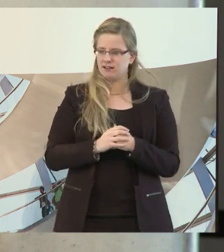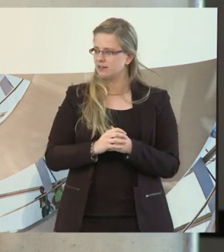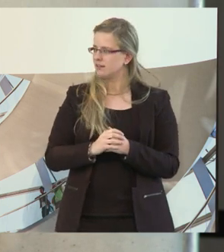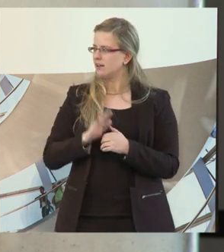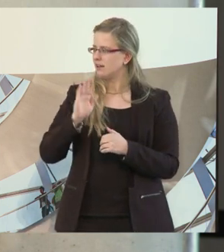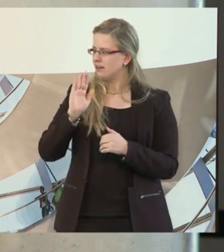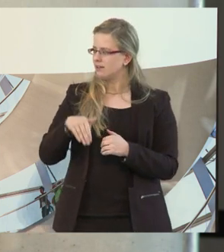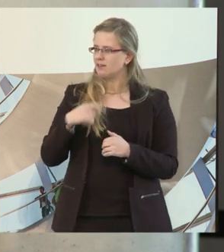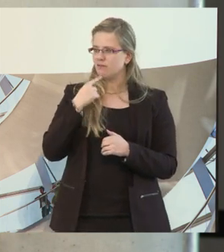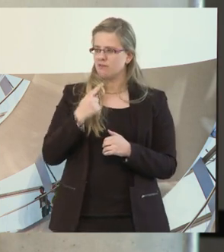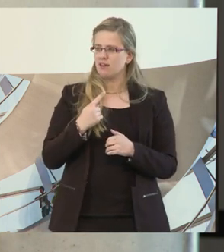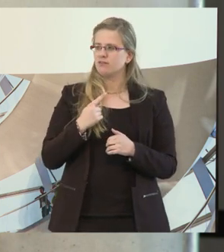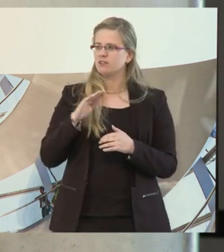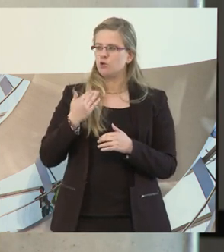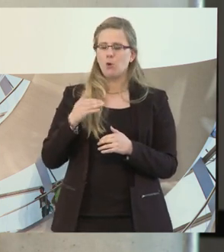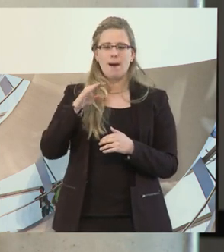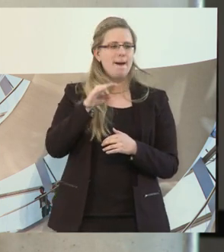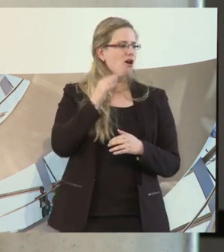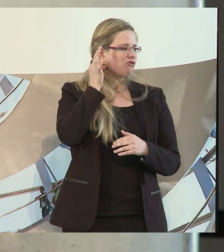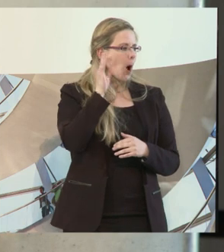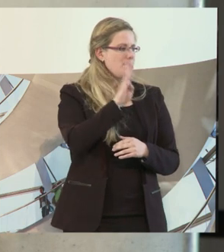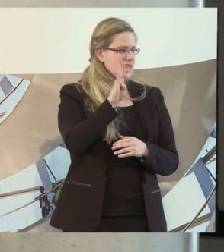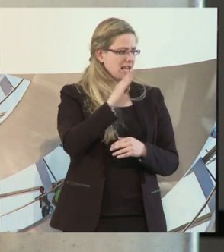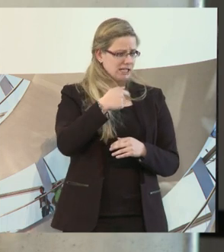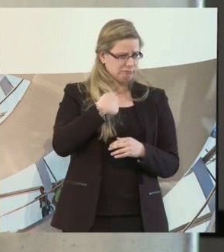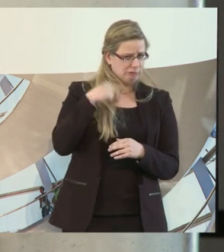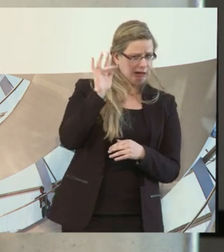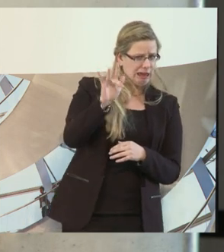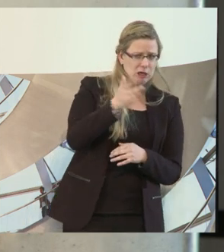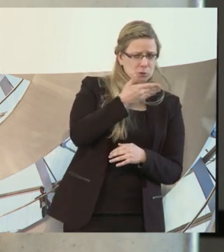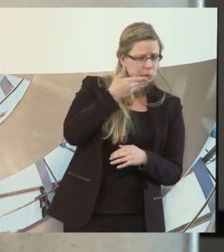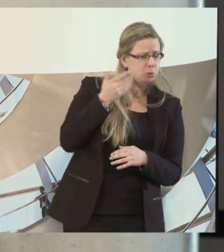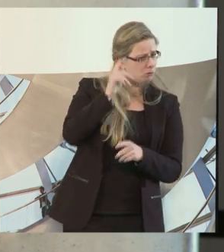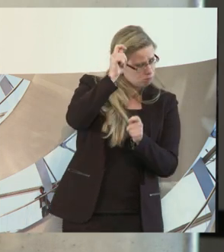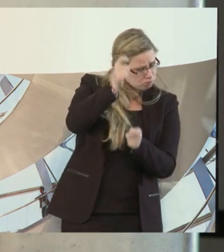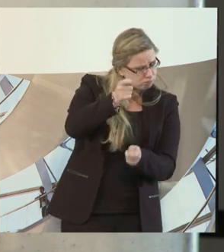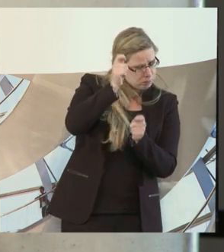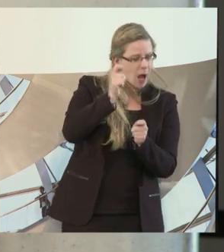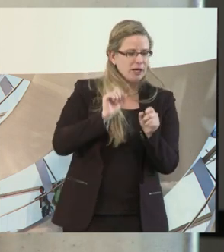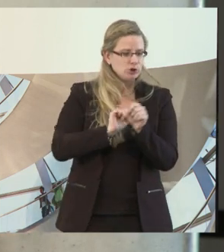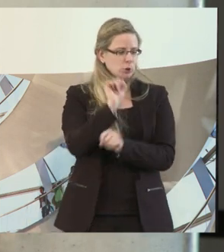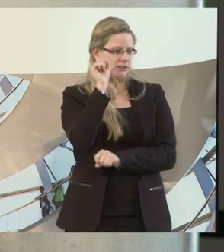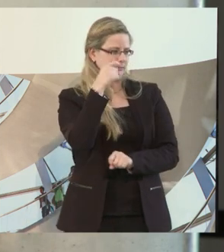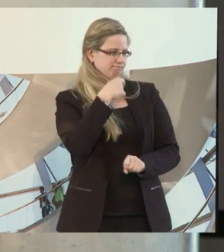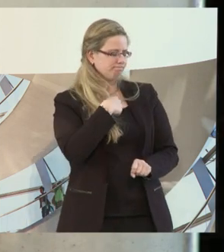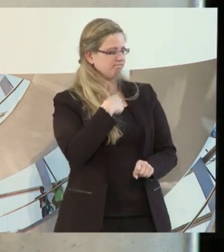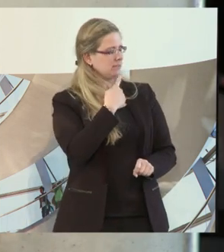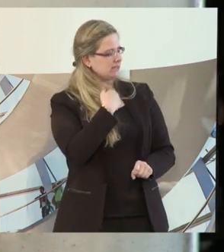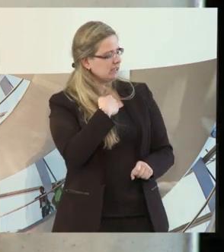obwohl ich natürlich gegen Verena Bentele überhaupt nichts habe und sie sehr schätze und mag, ich fand es sehr schade, dass der